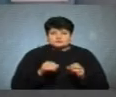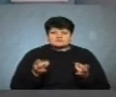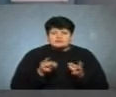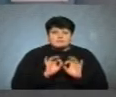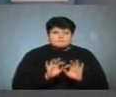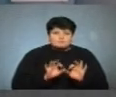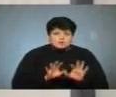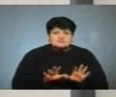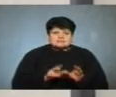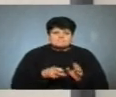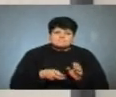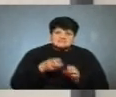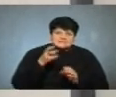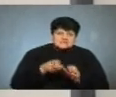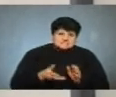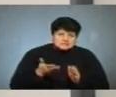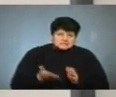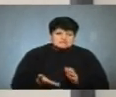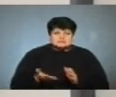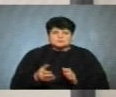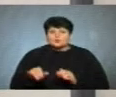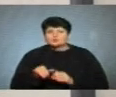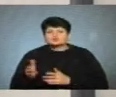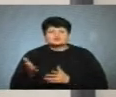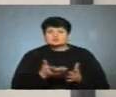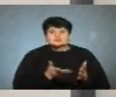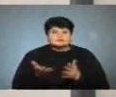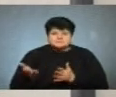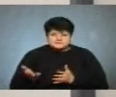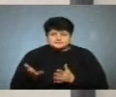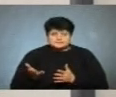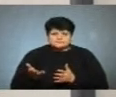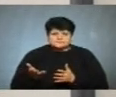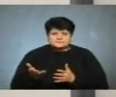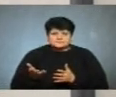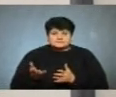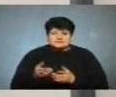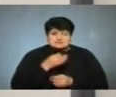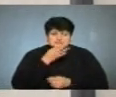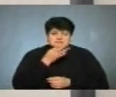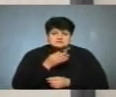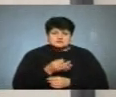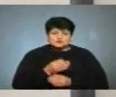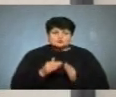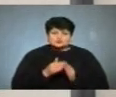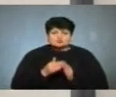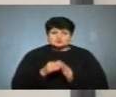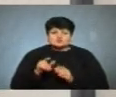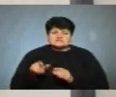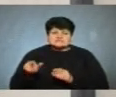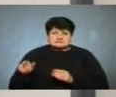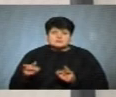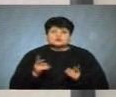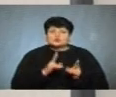пояснити під'їзд, куди рятувальники мають прибути. І повідомляйте, звичайно, сусідів, якщо